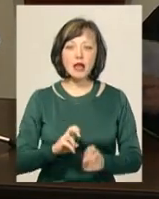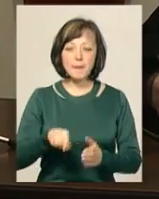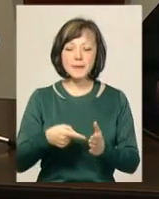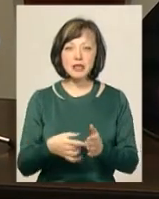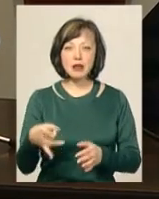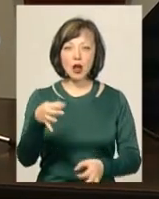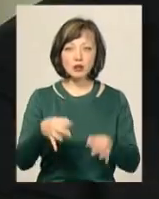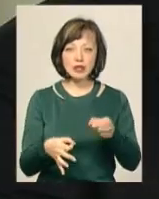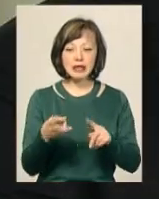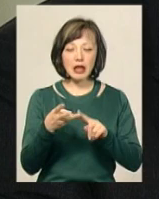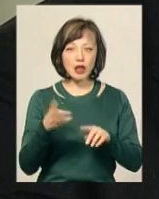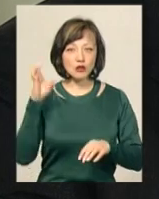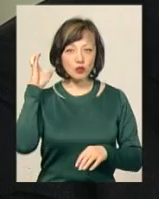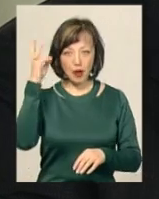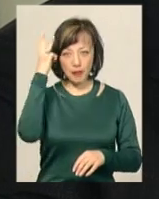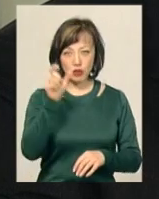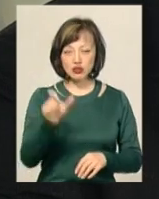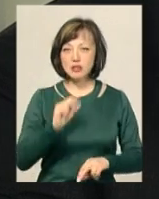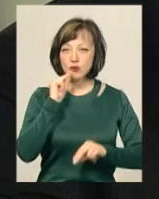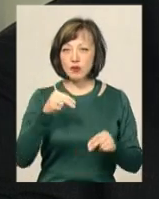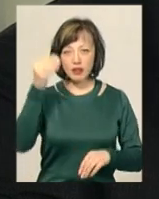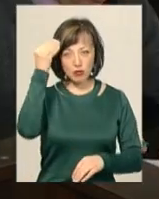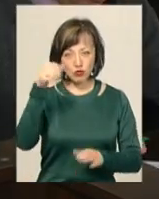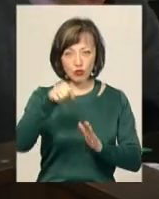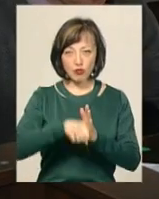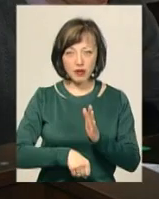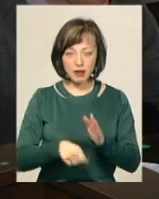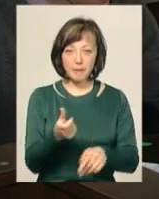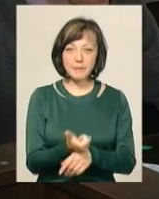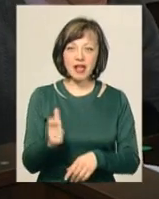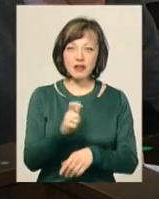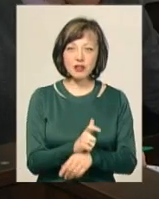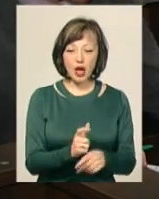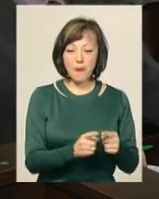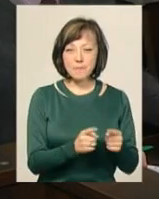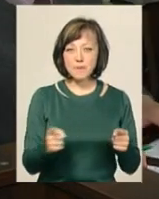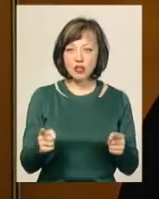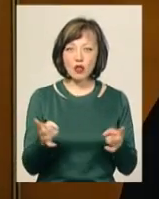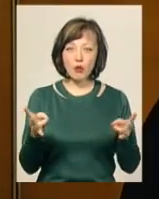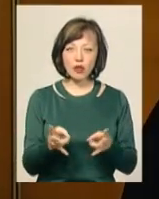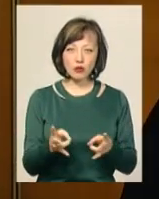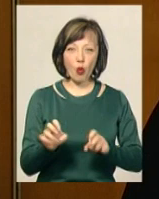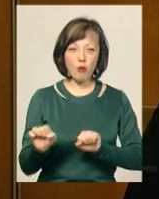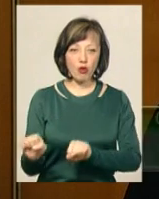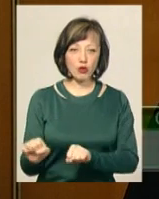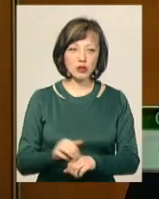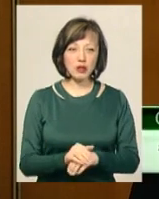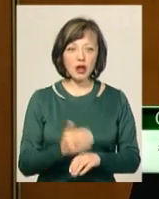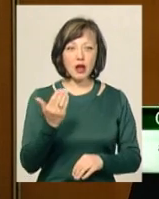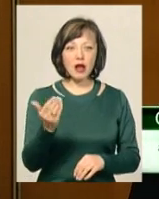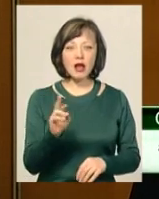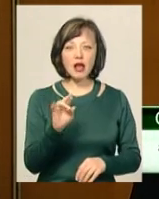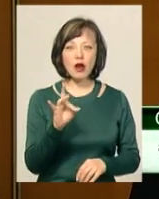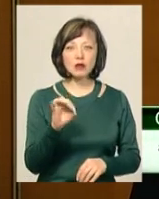Це третє слухання по суті. Хмельничани нас винувачують у навмисному вбивстві при перевищенні меж необхідної оборони. Ярославу інкримінують